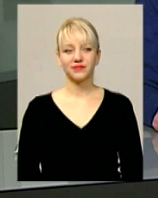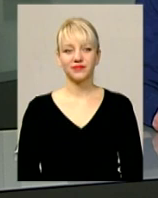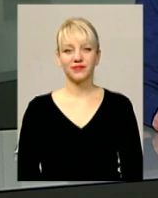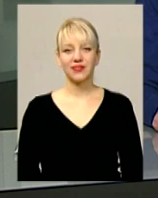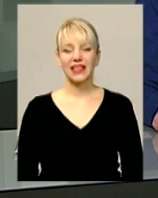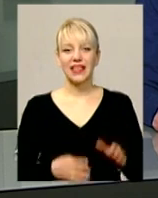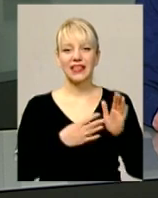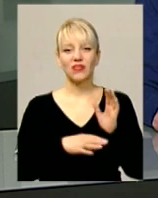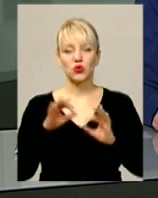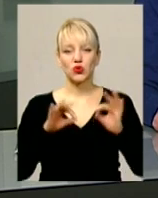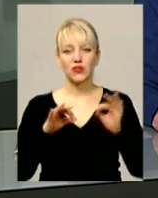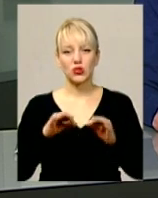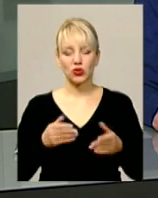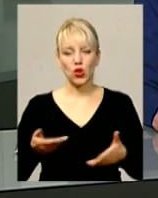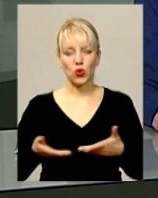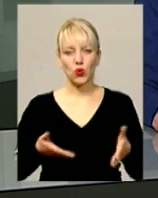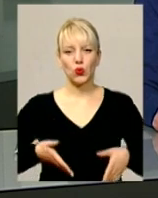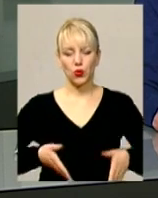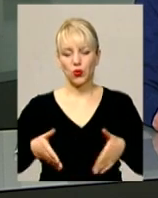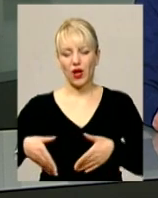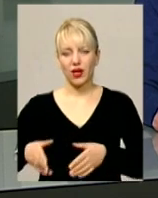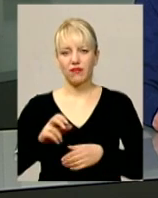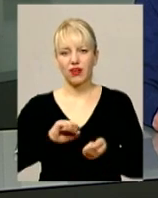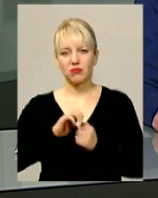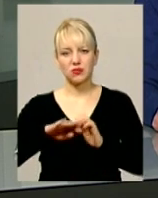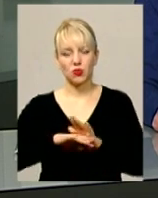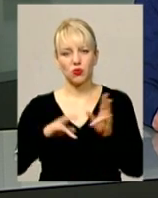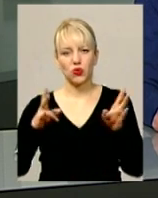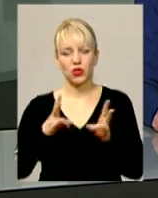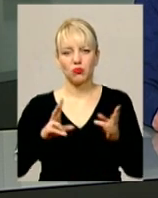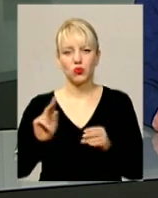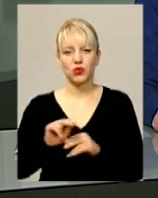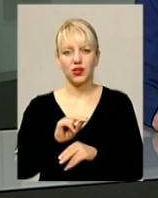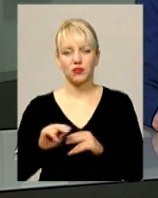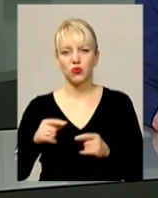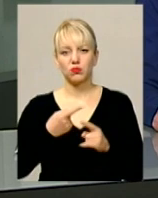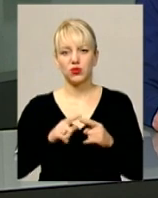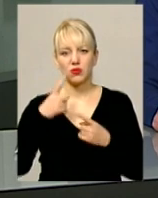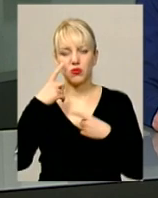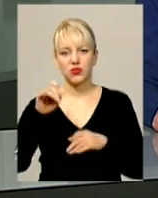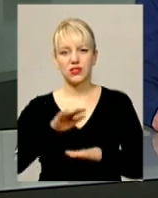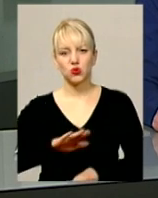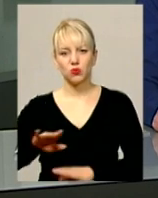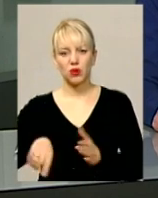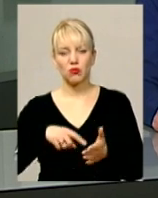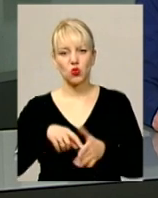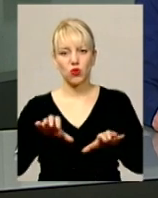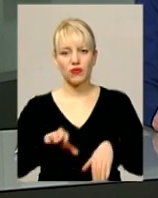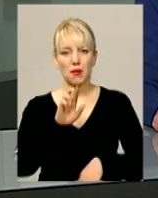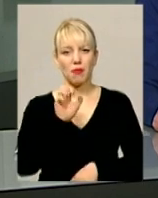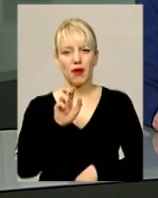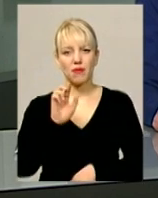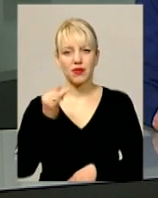90% тротуарів Кам'янця-Подільського потребують ремонту. Про це нам повідомив заступник міського голови Сергій Бабій.